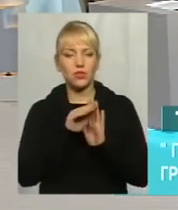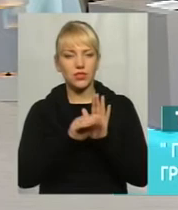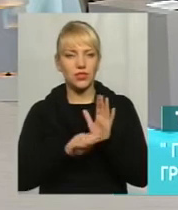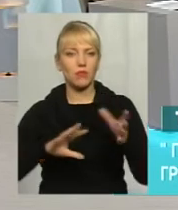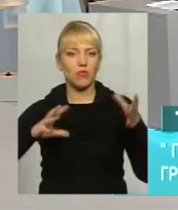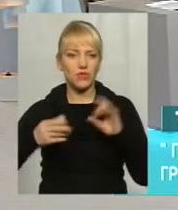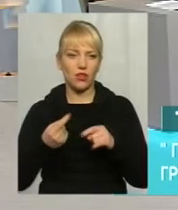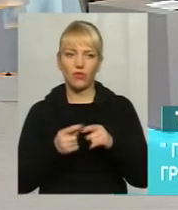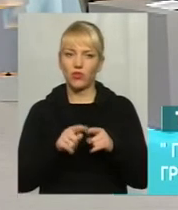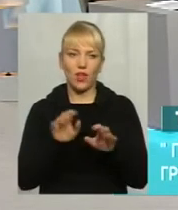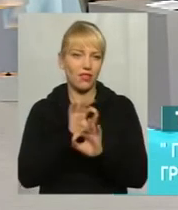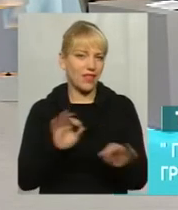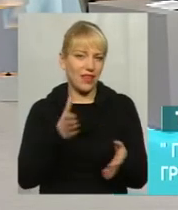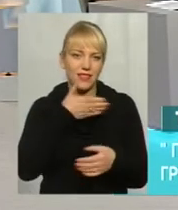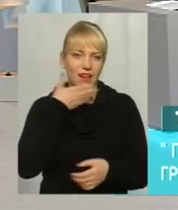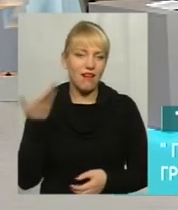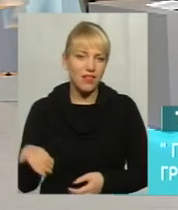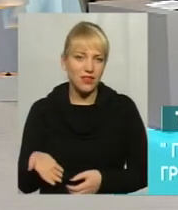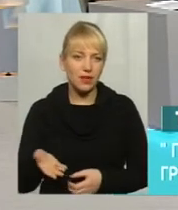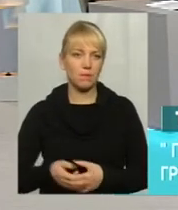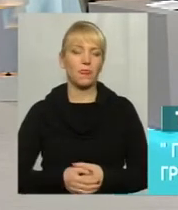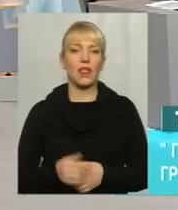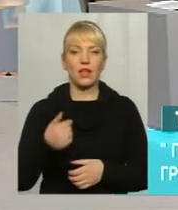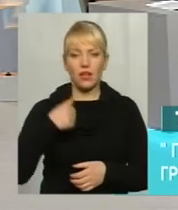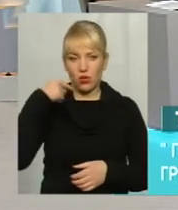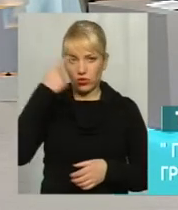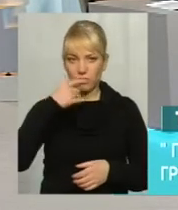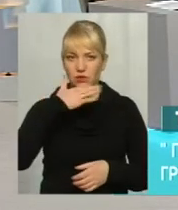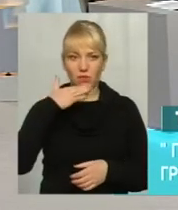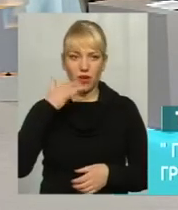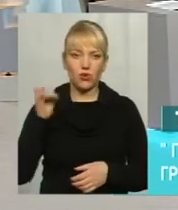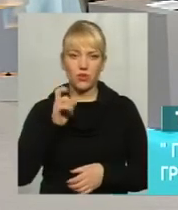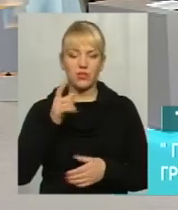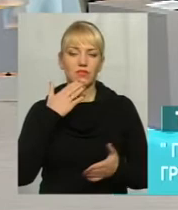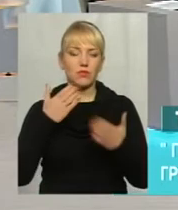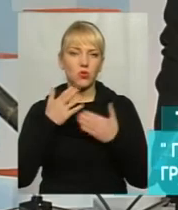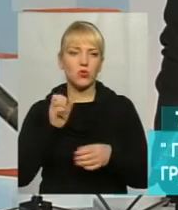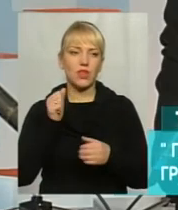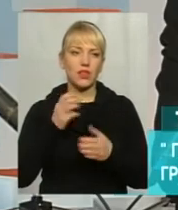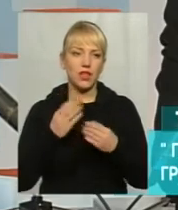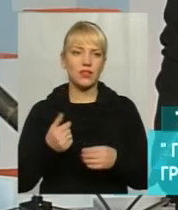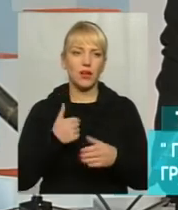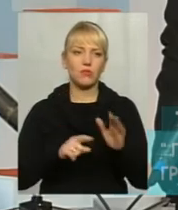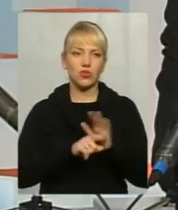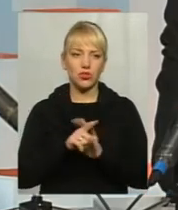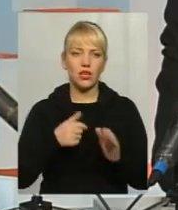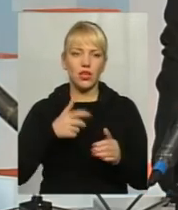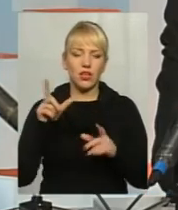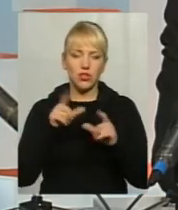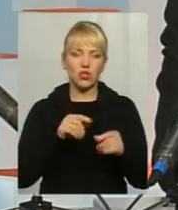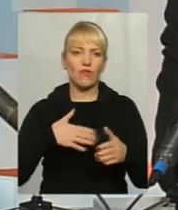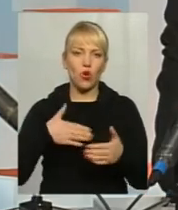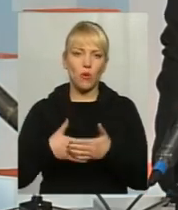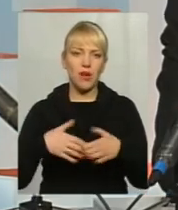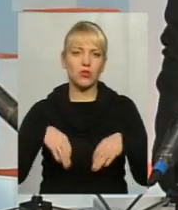досить не ідеальна. Ну, я особисто спілкуюсь багато разів на день, я зранку починаю свій день, тому що я їжджу в громадському транспорті,